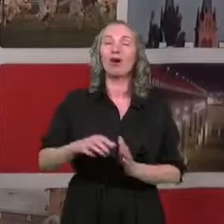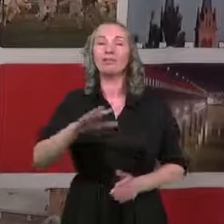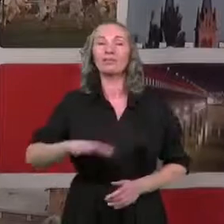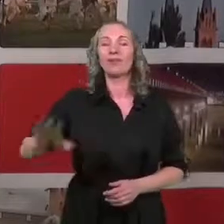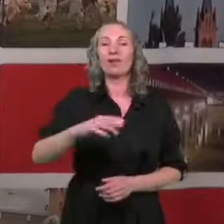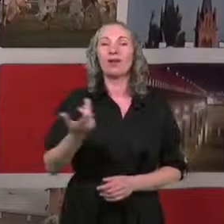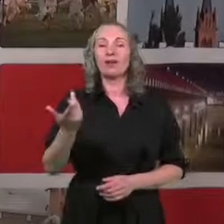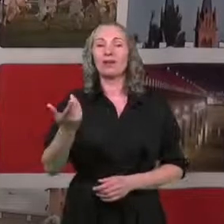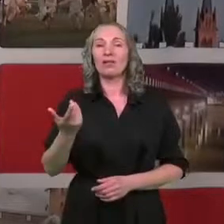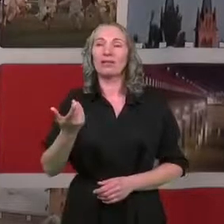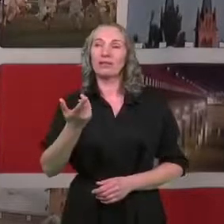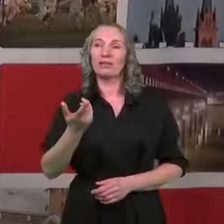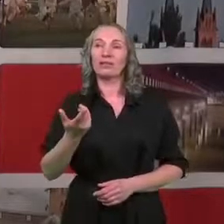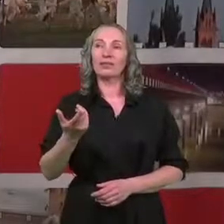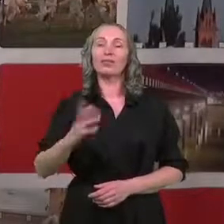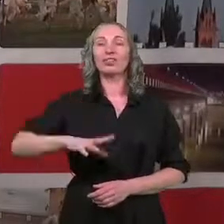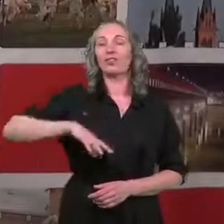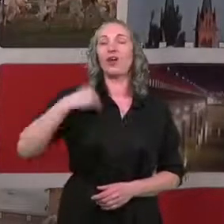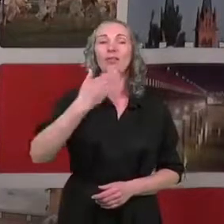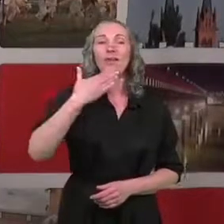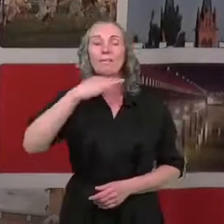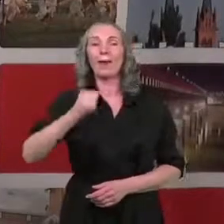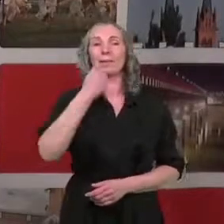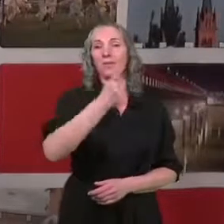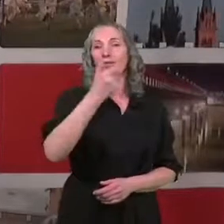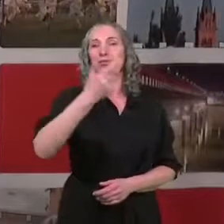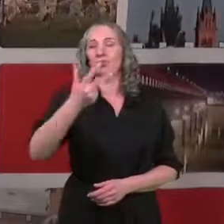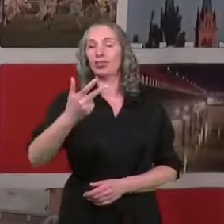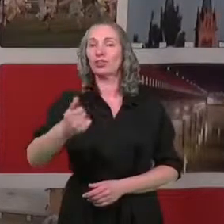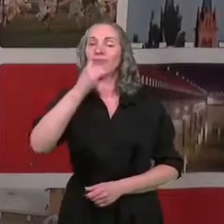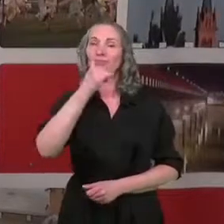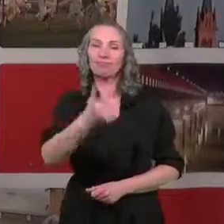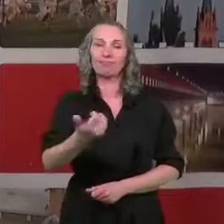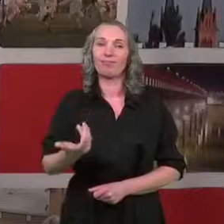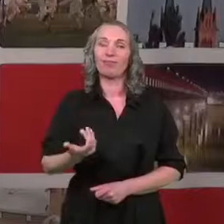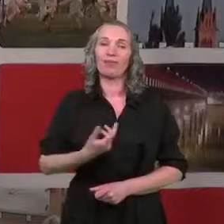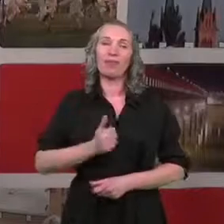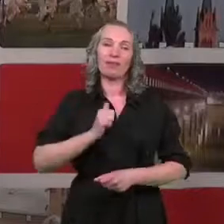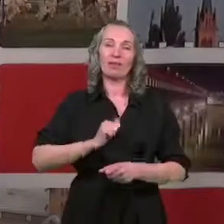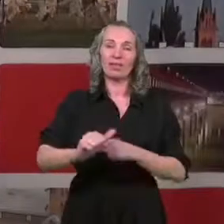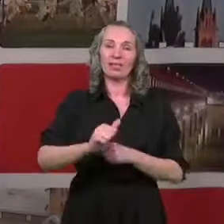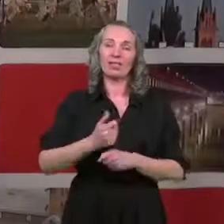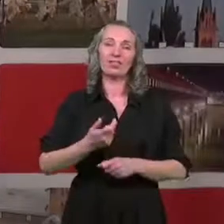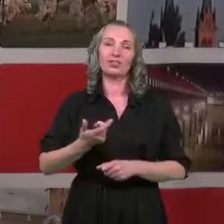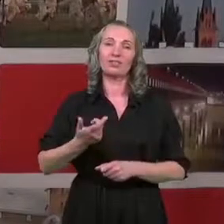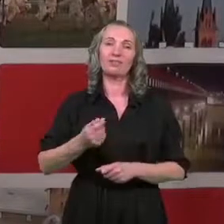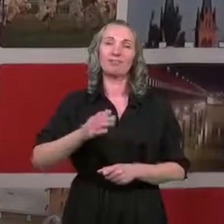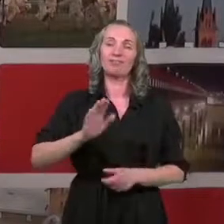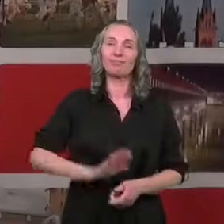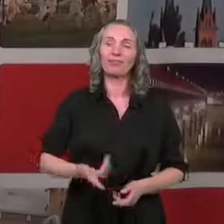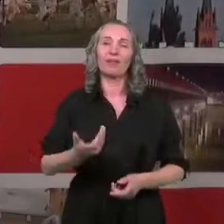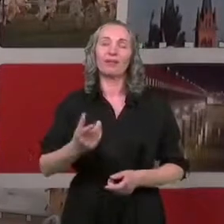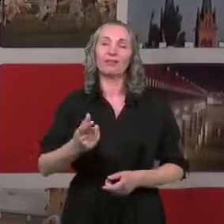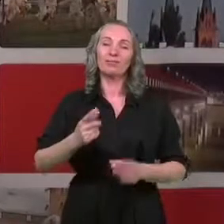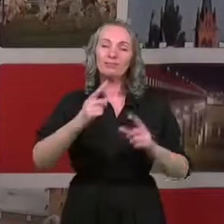wspólnych obchodów świąt majowych. Niestety jesteśmy zmuszeni ograniczyć